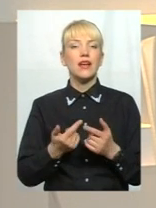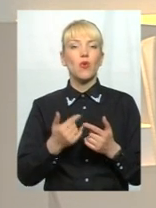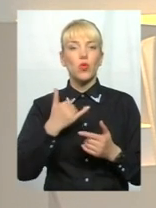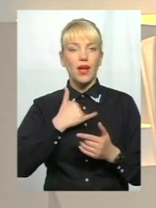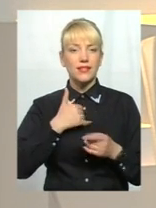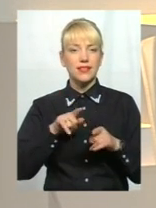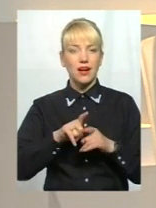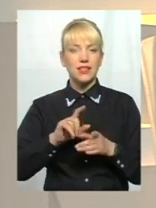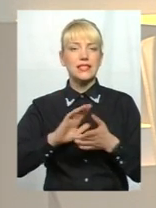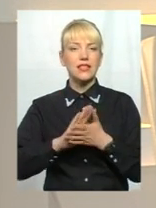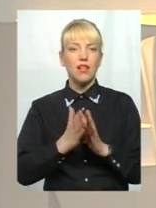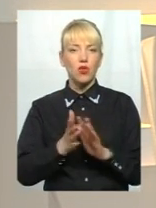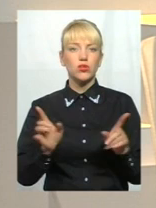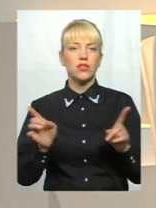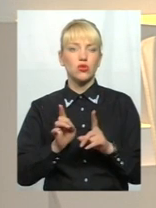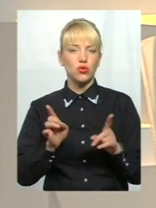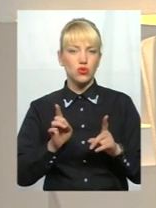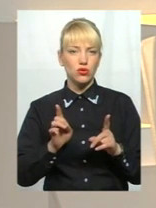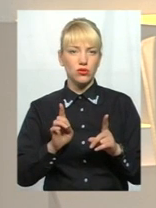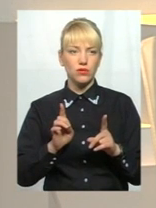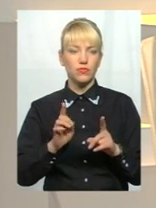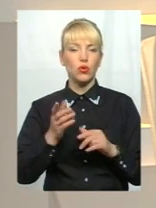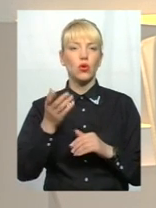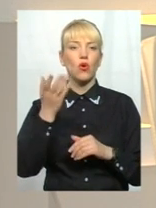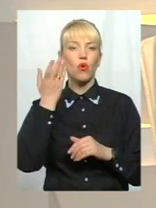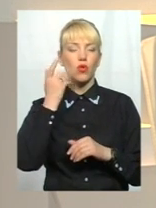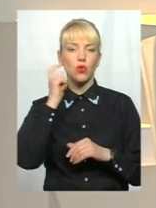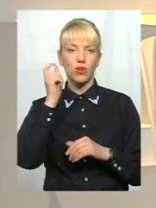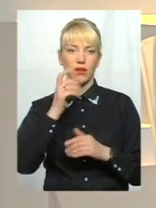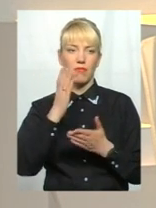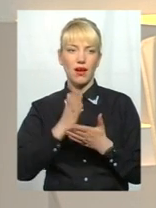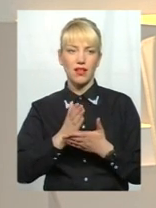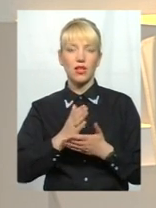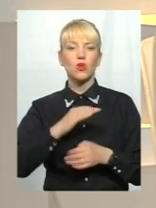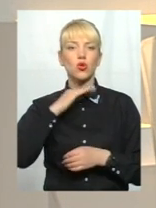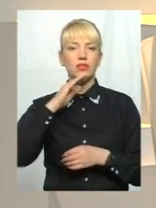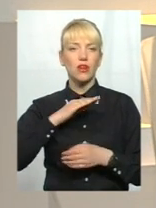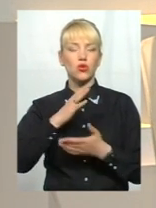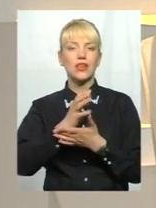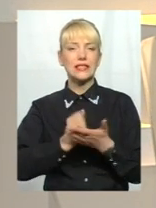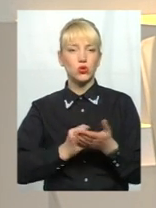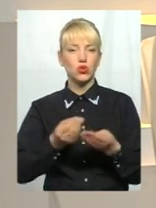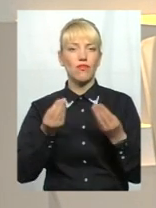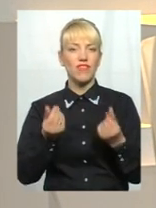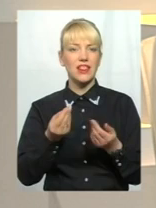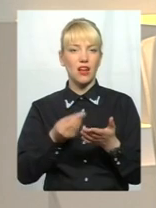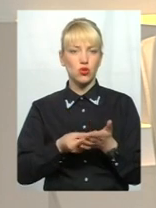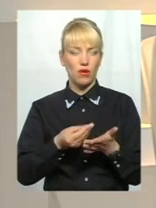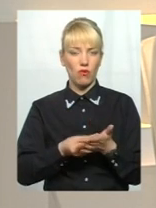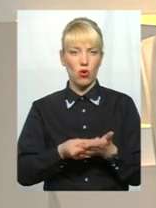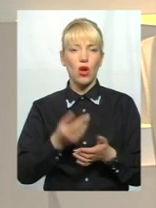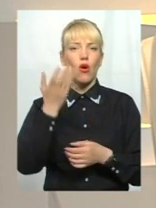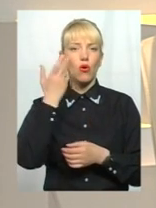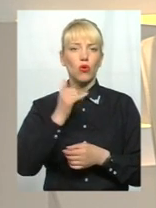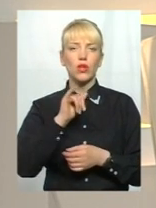склалося, що лише тоді, коли Україна має достатньо ресурсу фінансового, коли в неї все,